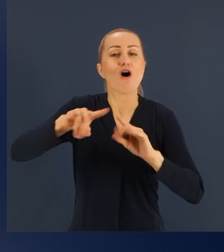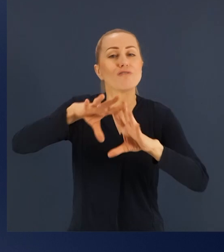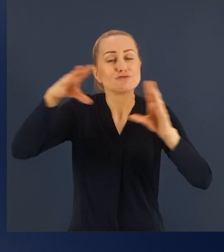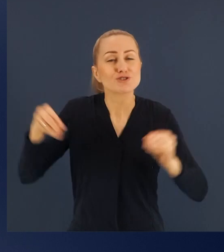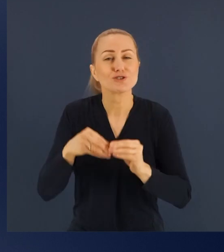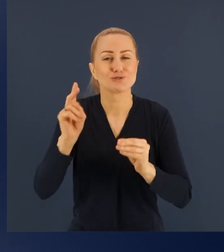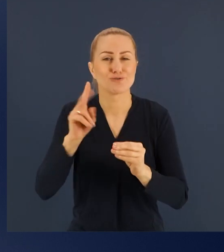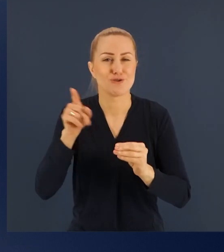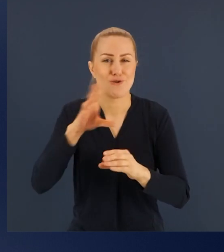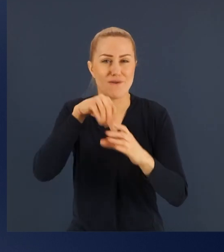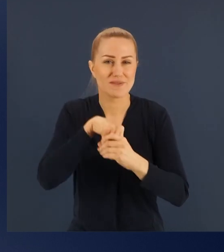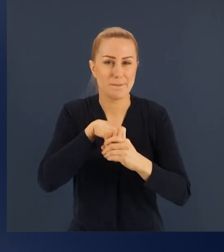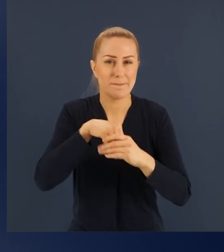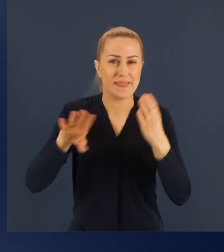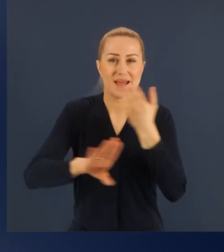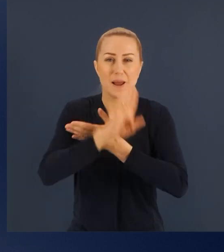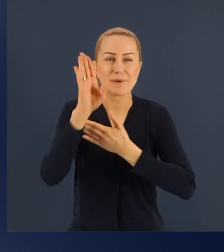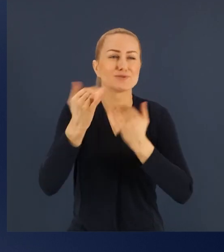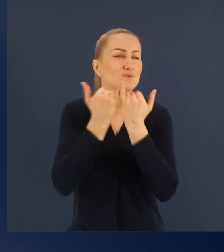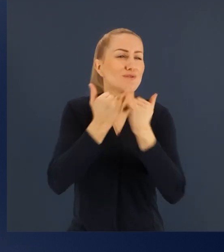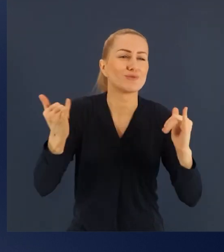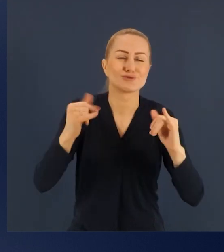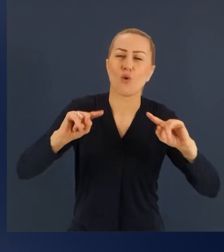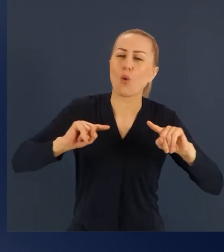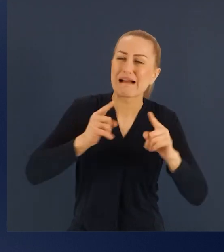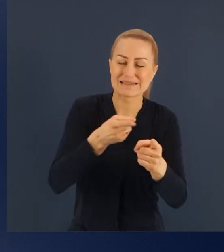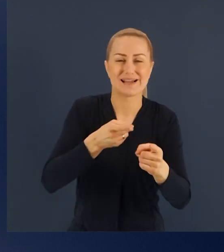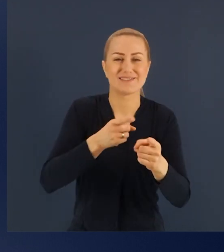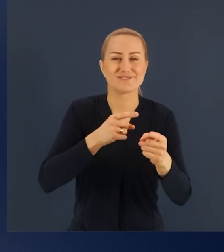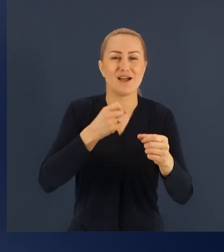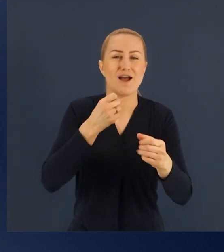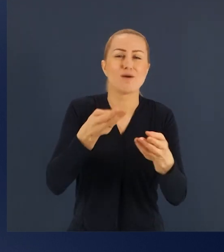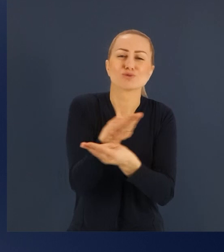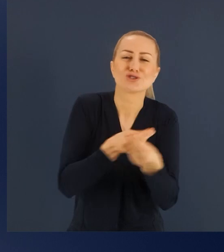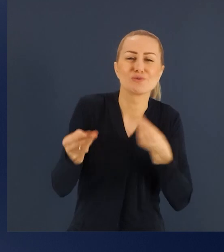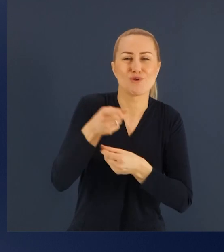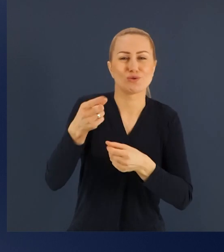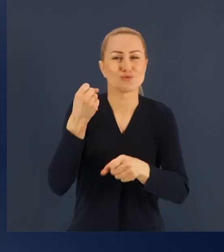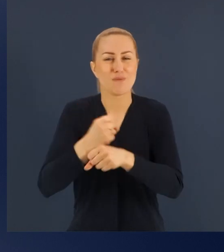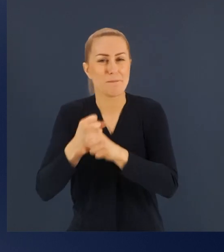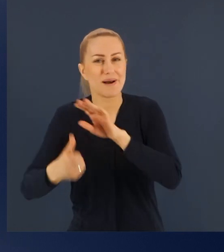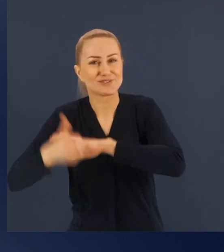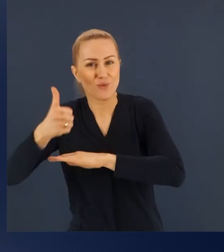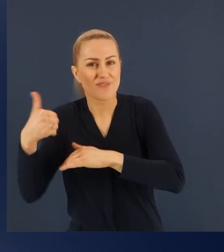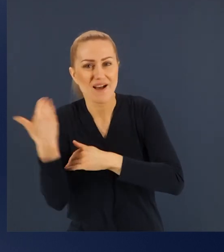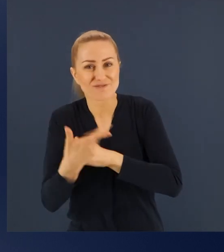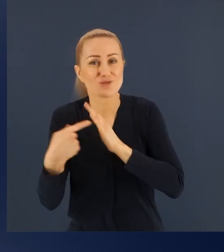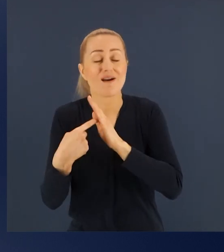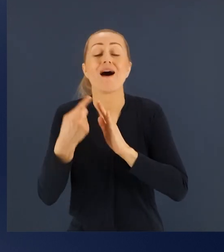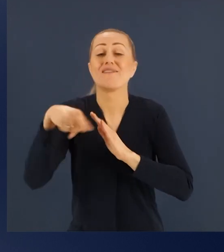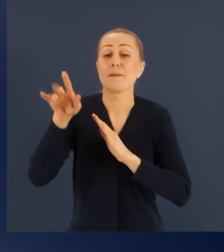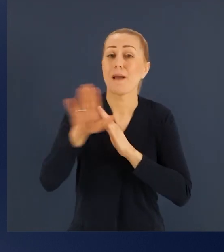przedsiębiorców, pracodawców, macie ogromne doświadczenie i dziękuję, że chcecie się podzielić też swoimi